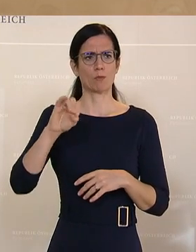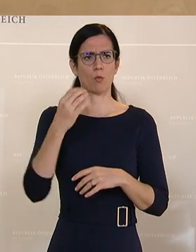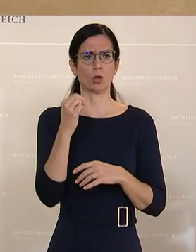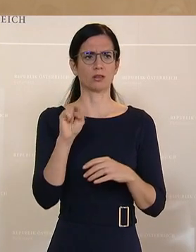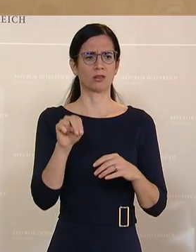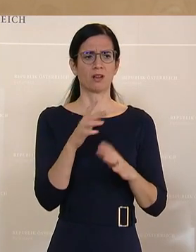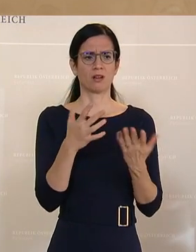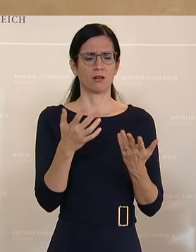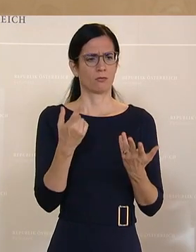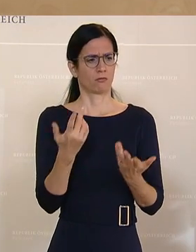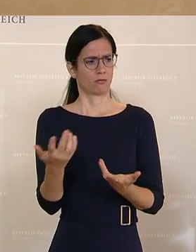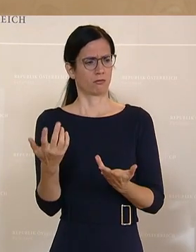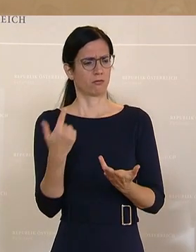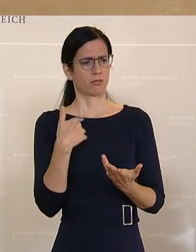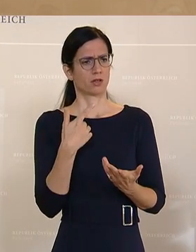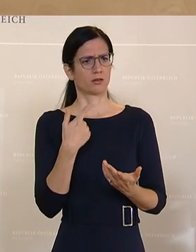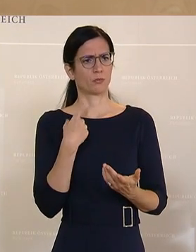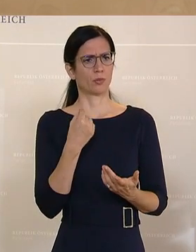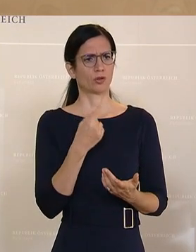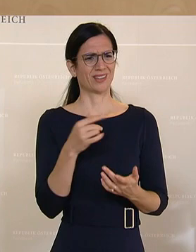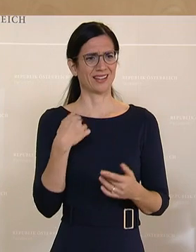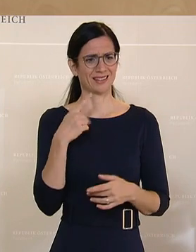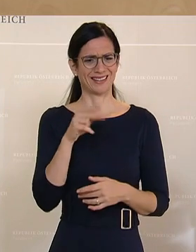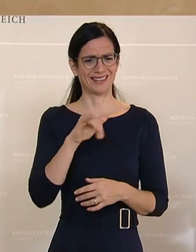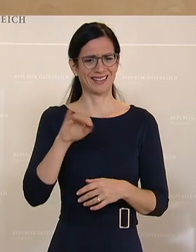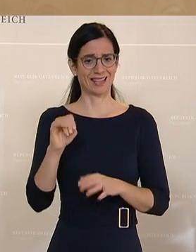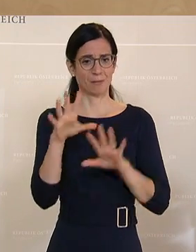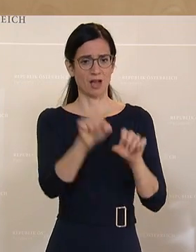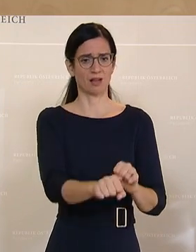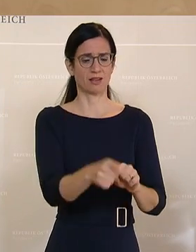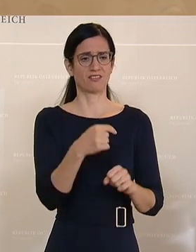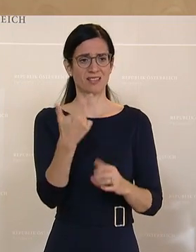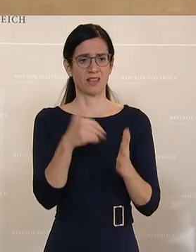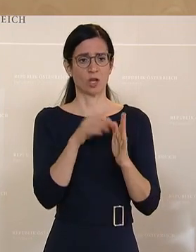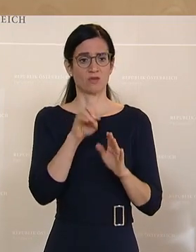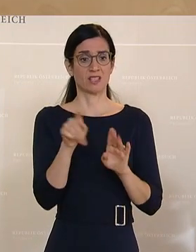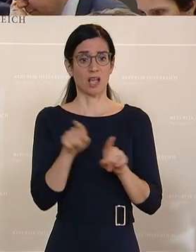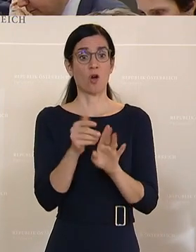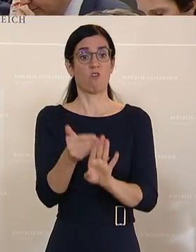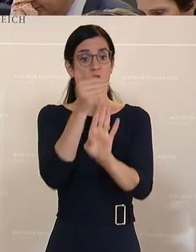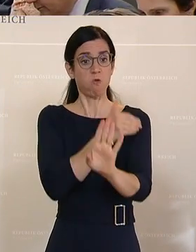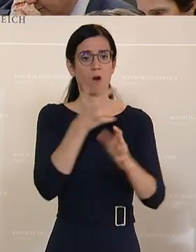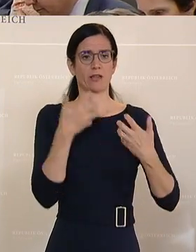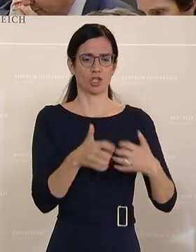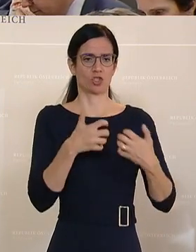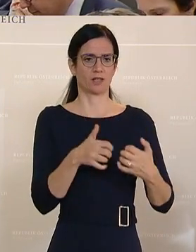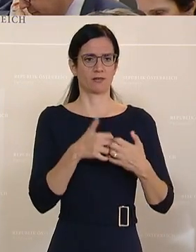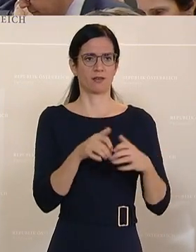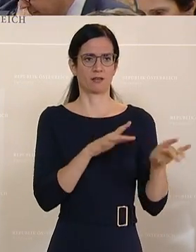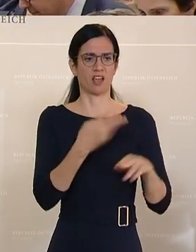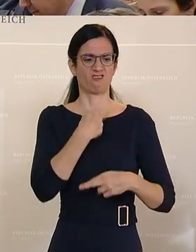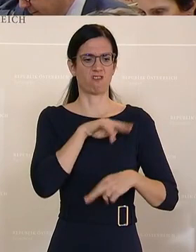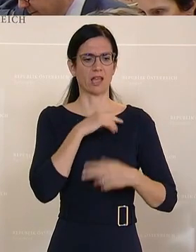Kaum wo wird da die Position vertreten, dass die Annexion der Krim im März 2014 auch eine Vorgeschichte hatte, nämlich verantwortungsloses Gerede